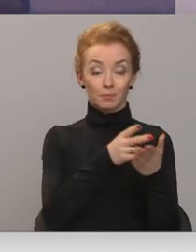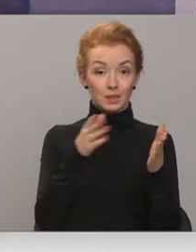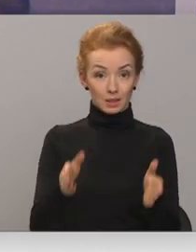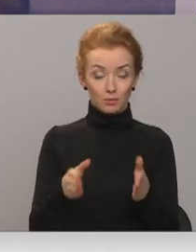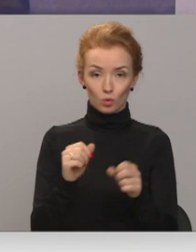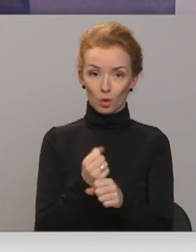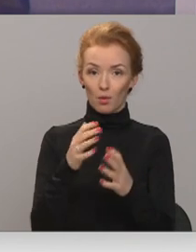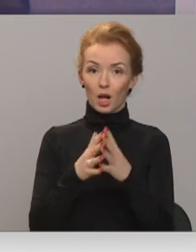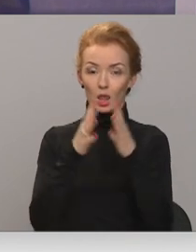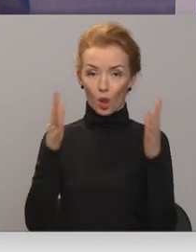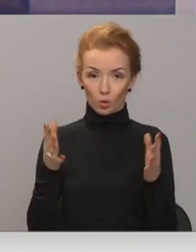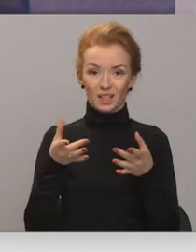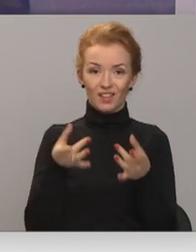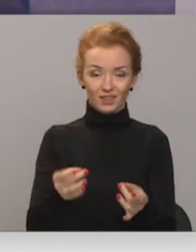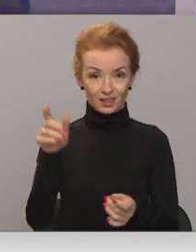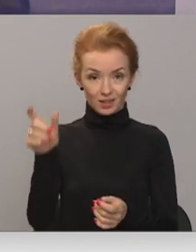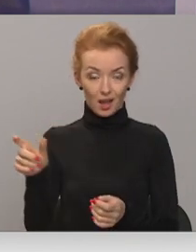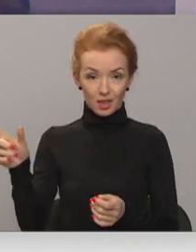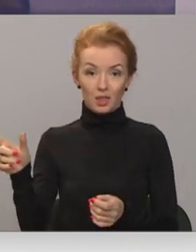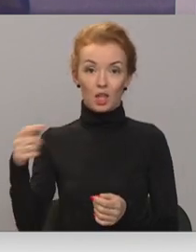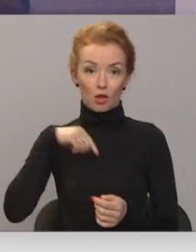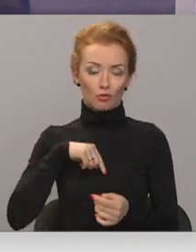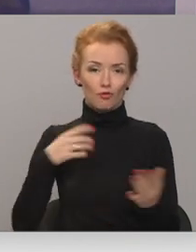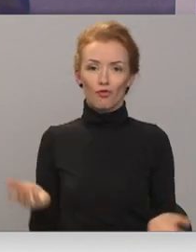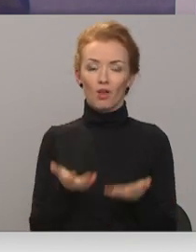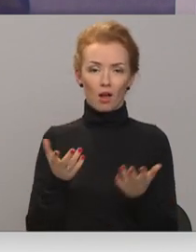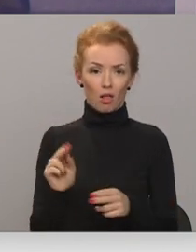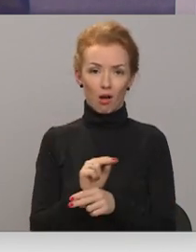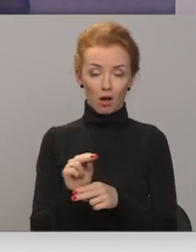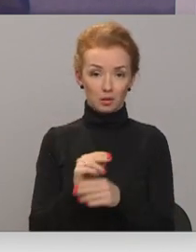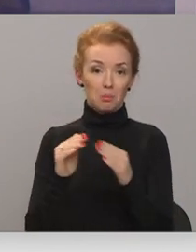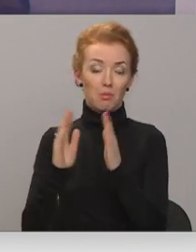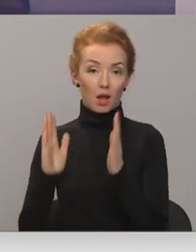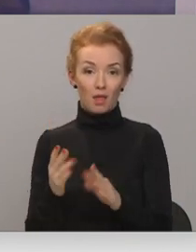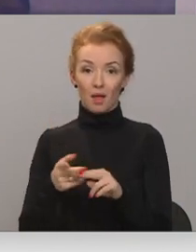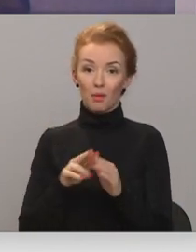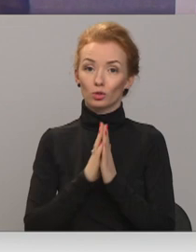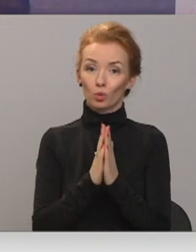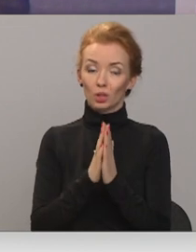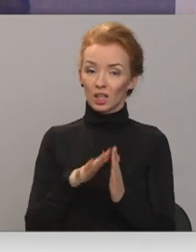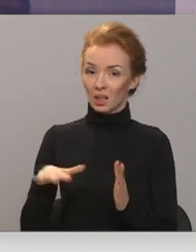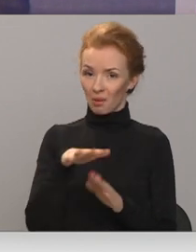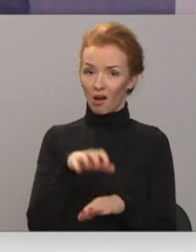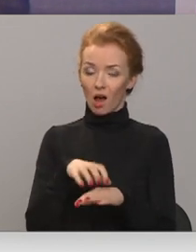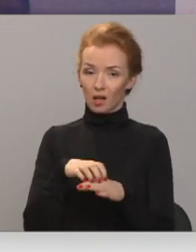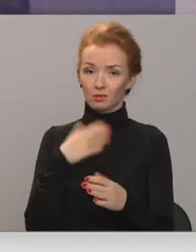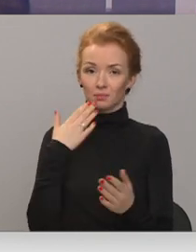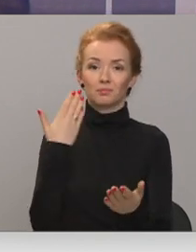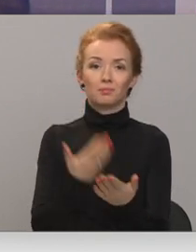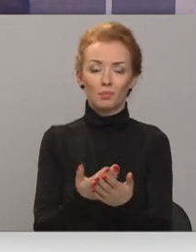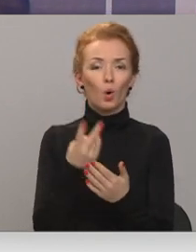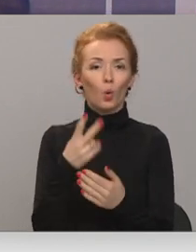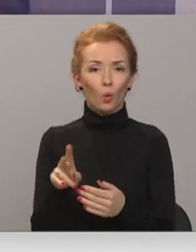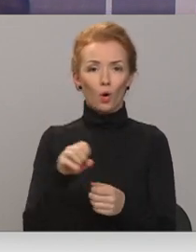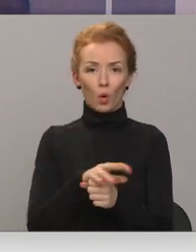ļoti daudz covid inficētie vīrusu izslimosa līdz no švīgli un ārstējas mājās. Tādēļ lūdzām ģimenes ārsti sniegta rekomendācijas, ko